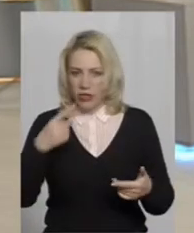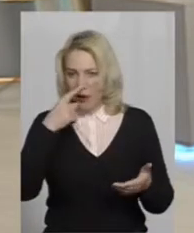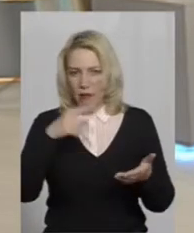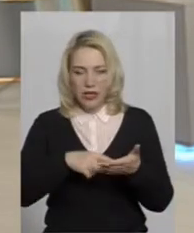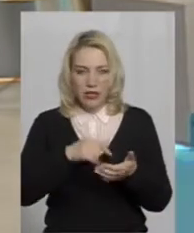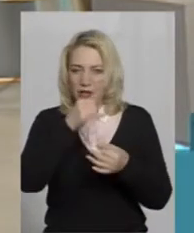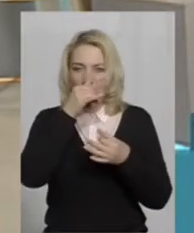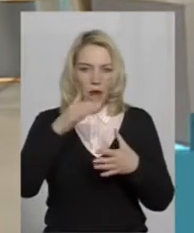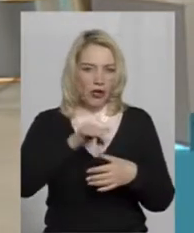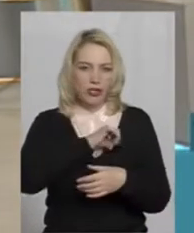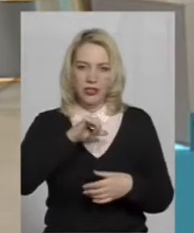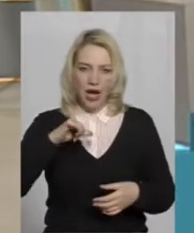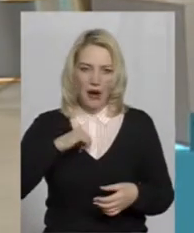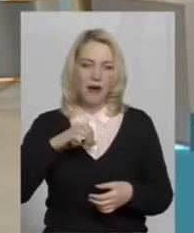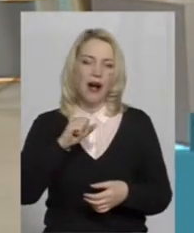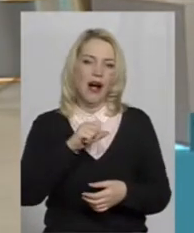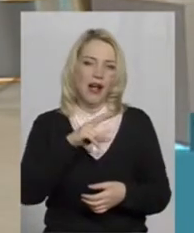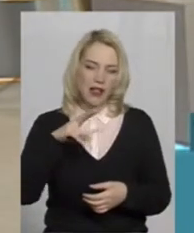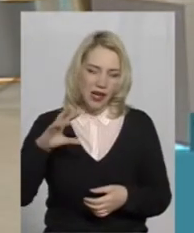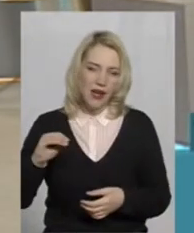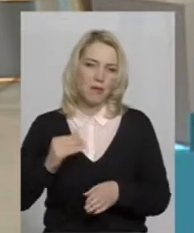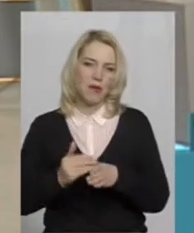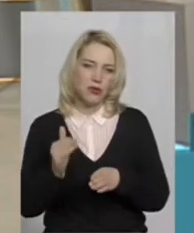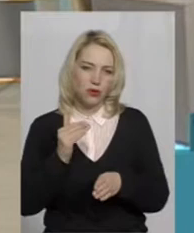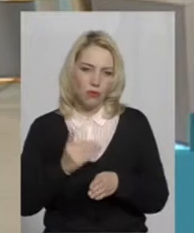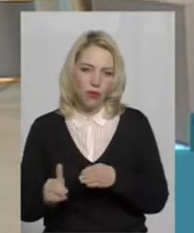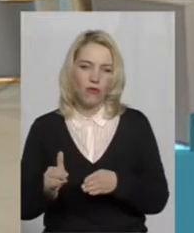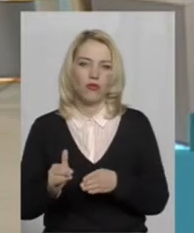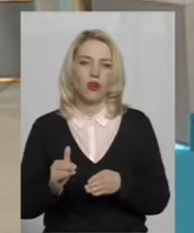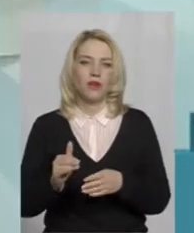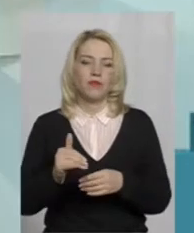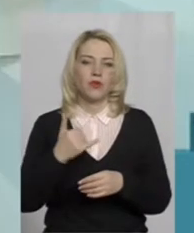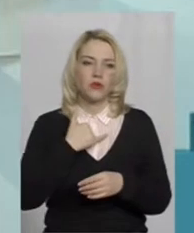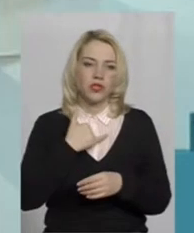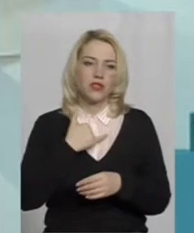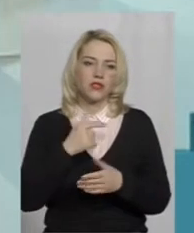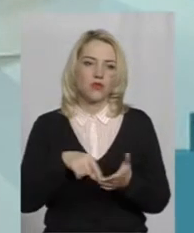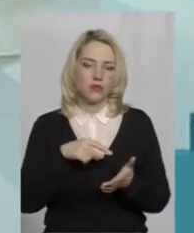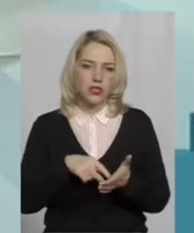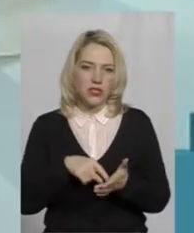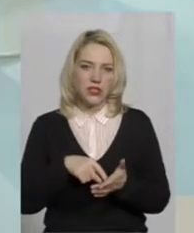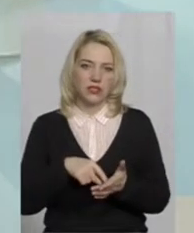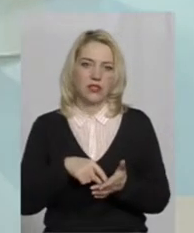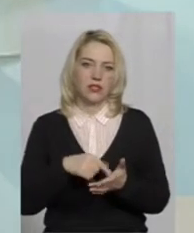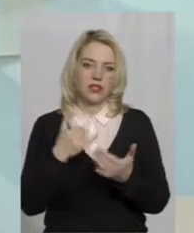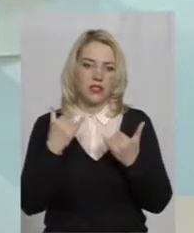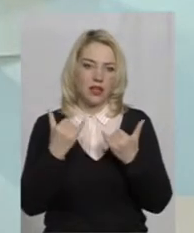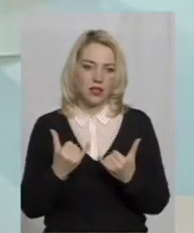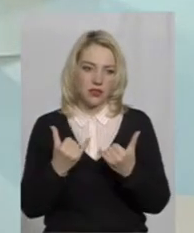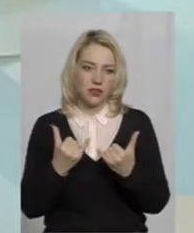нереально самому. Так, ну, поступово у нас от в місті зараз